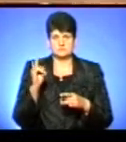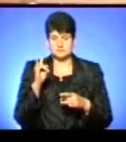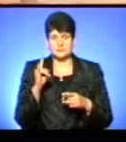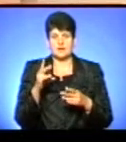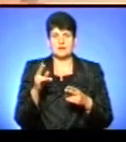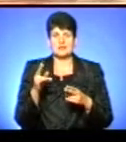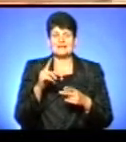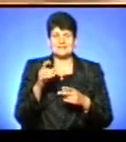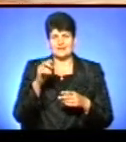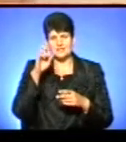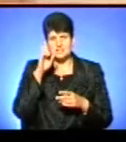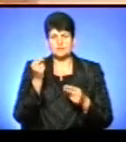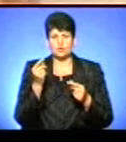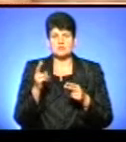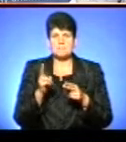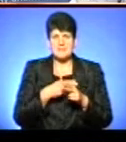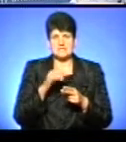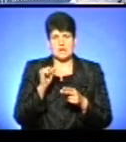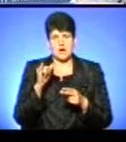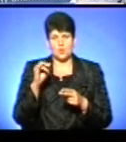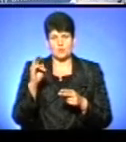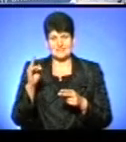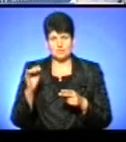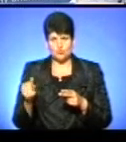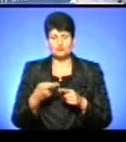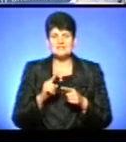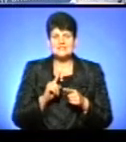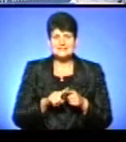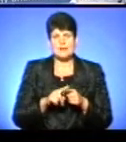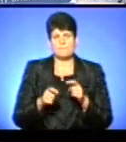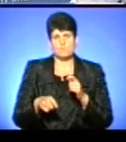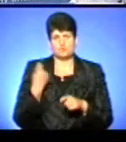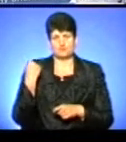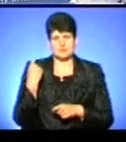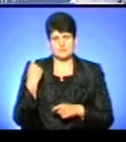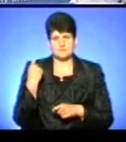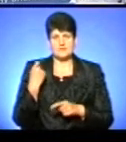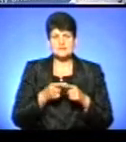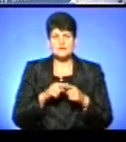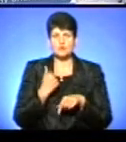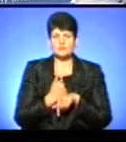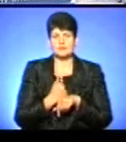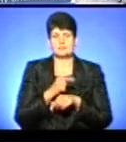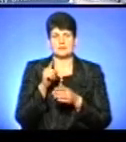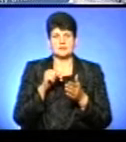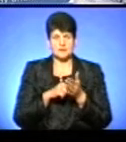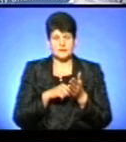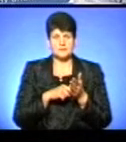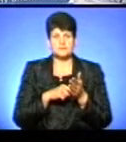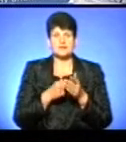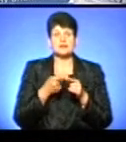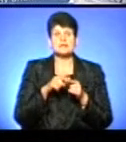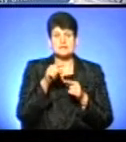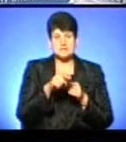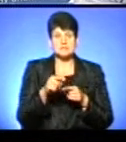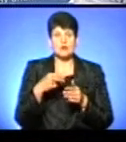аукціону – це порушення закону. Основне питання, яке точиться зараз, так все-таки це закупівля